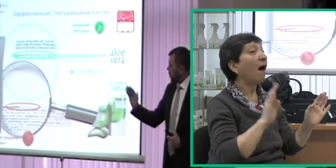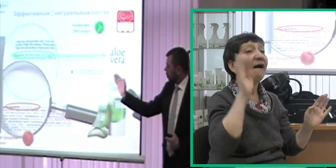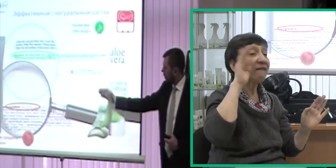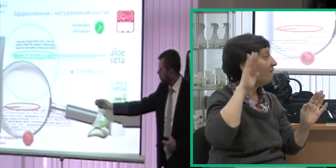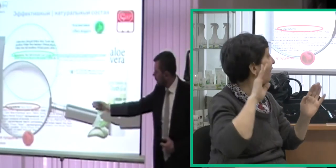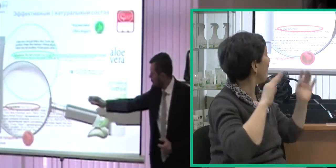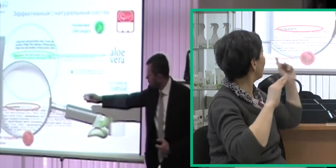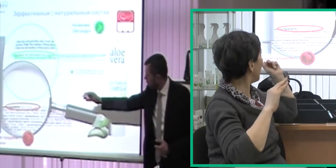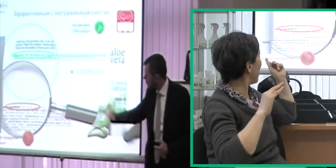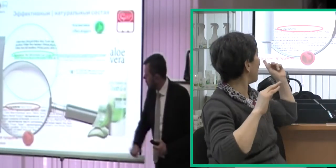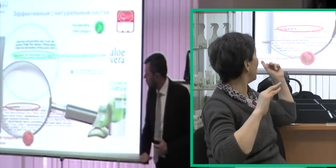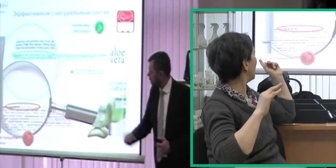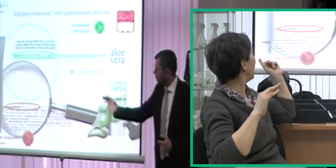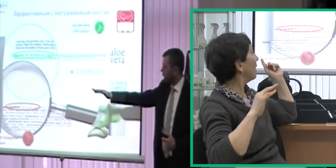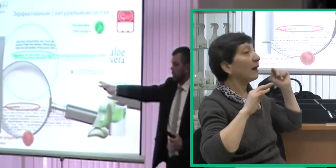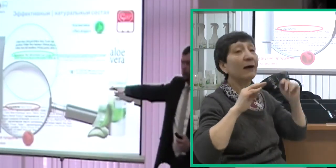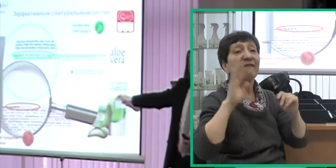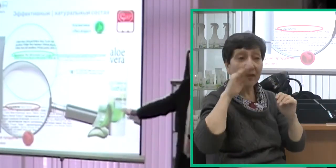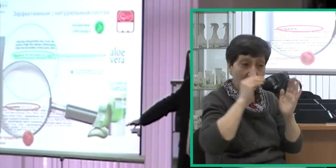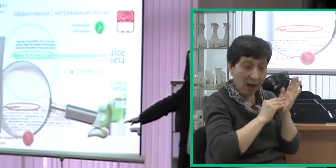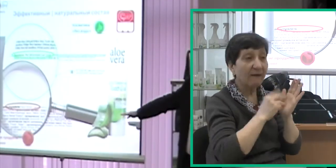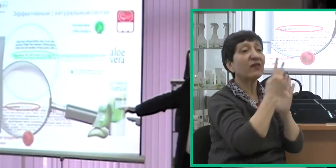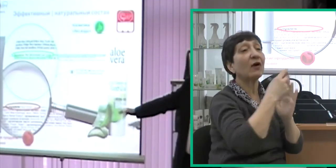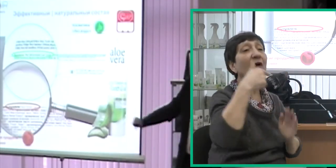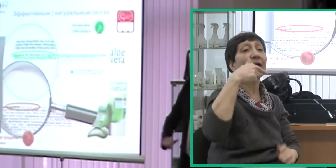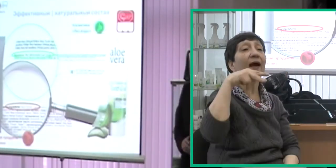Вода, потом глицерин, вот как мы здесь любим, и так далее.